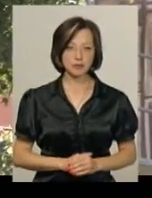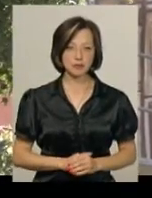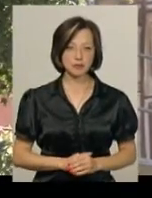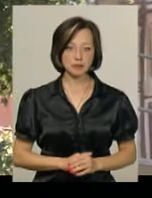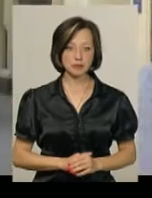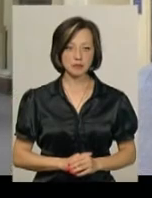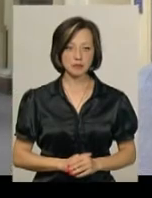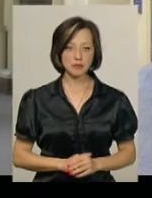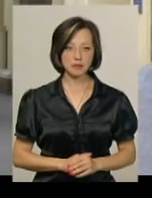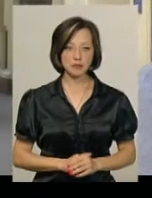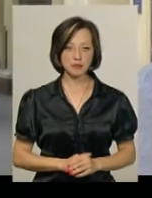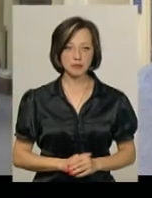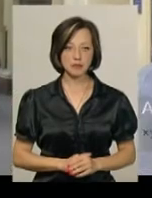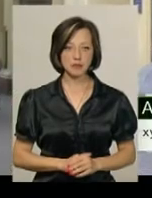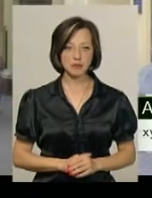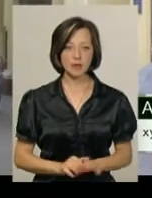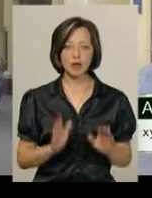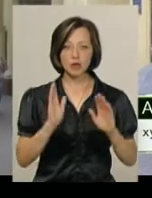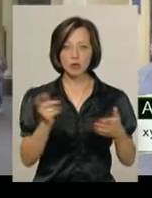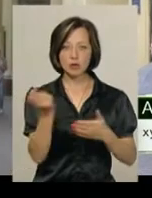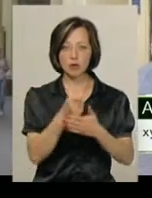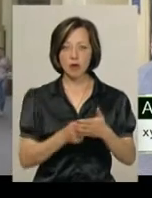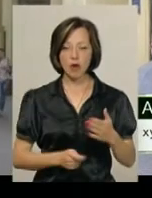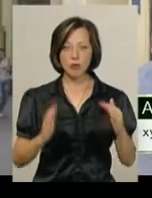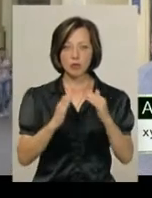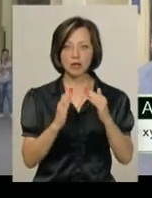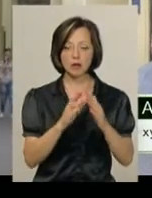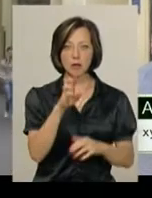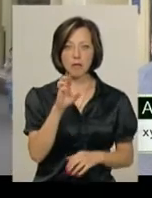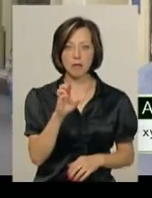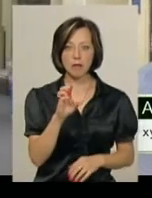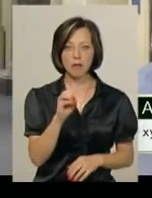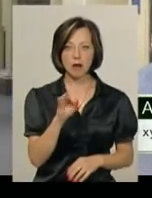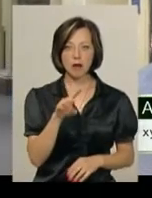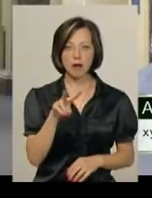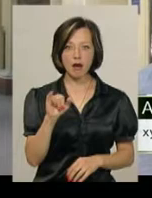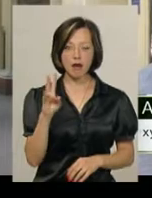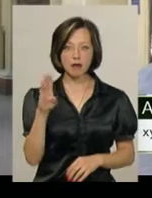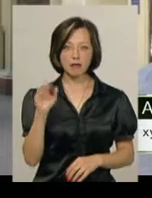«Буде зображено будинок Берліанта, будинок